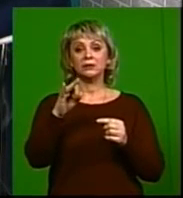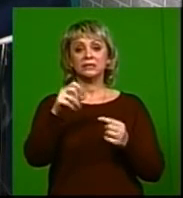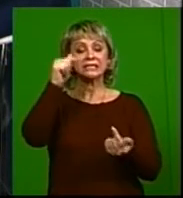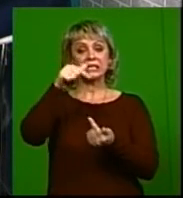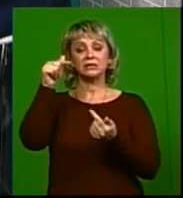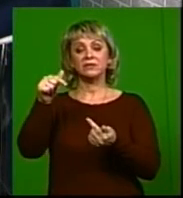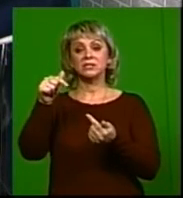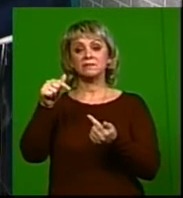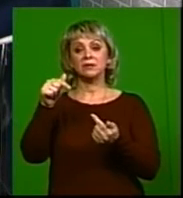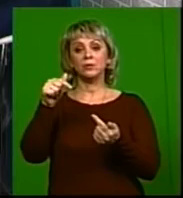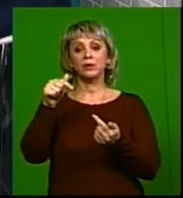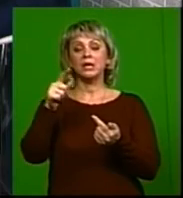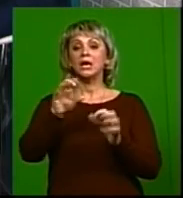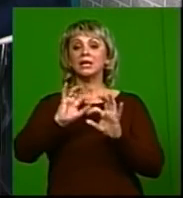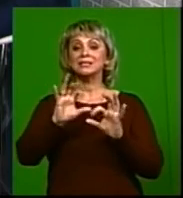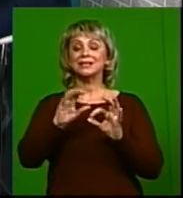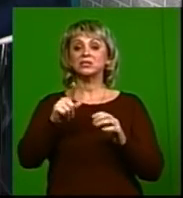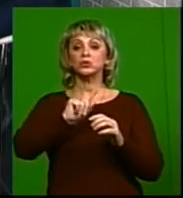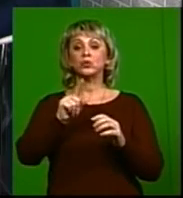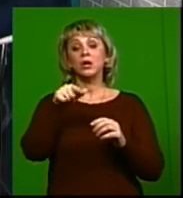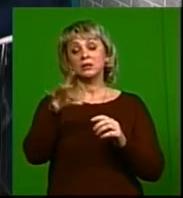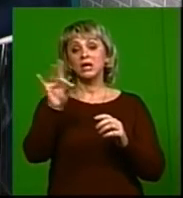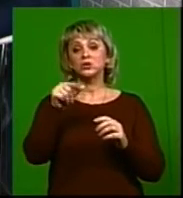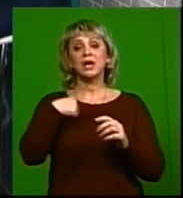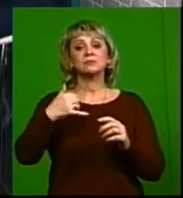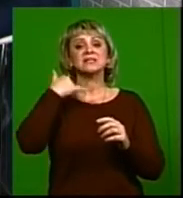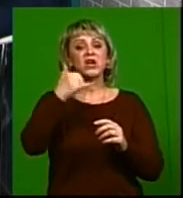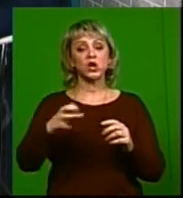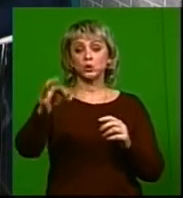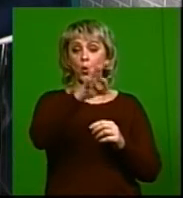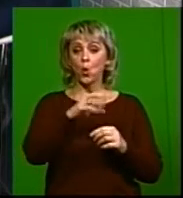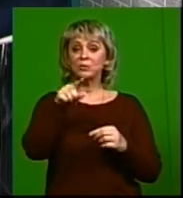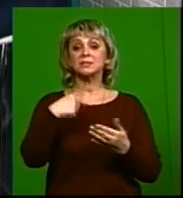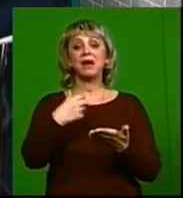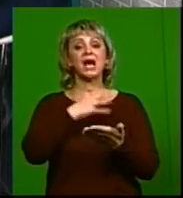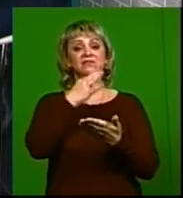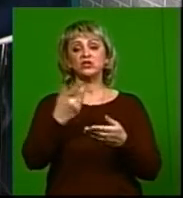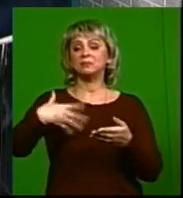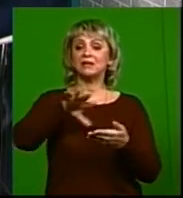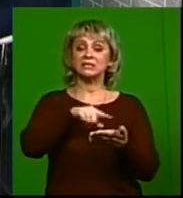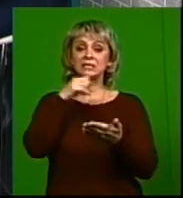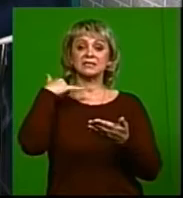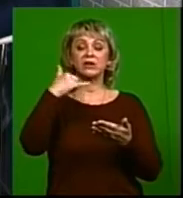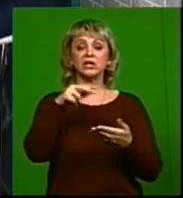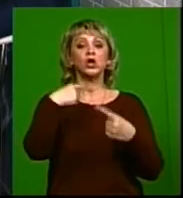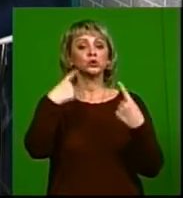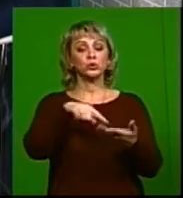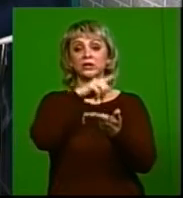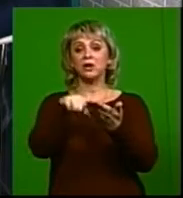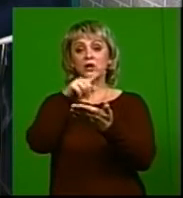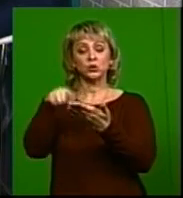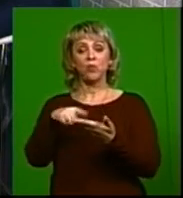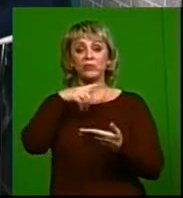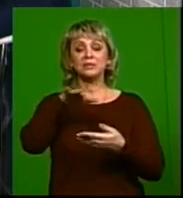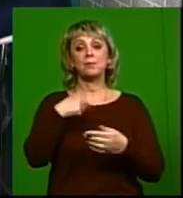и, соответственно, несмотря на что мы ее для ростовчан сделали, нам звонят из области, и мы отвечаем на все эти звонки, нам звонят из других городов, даже России,